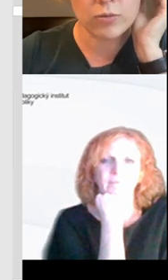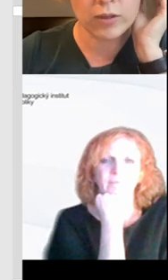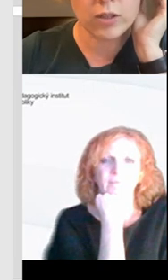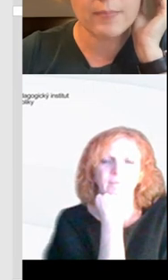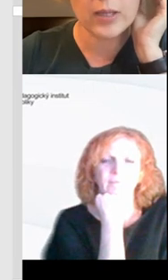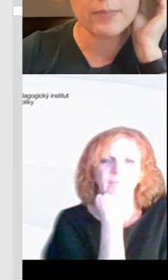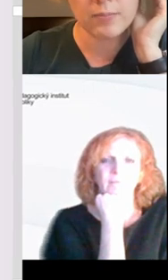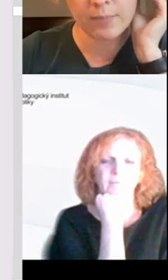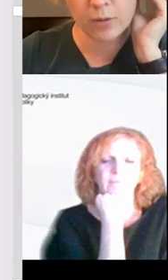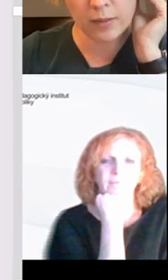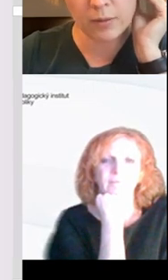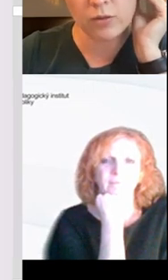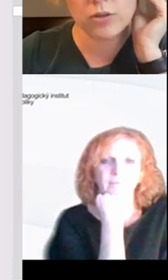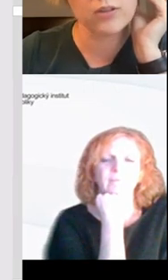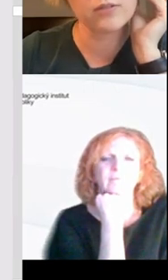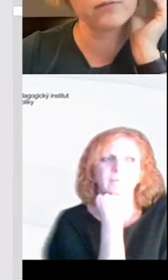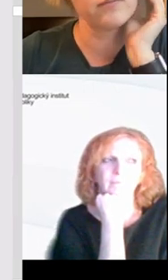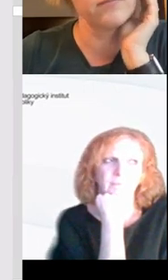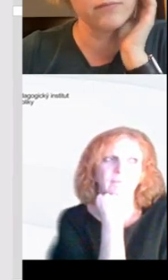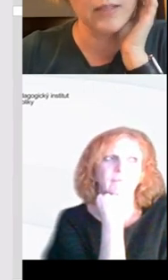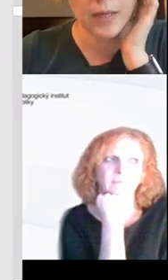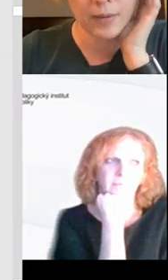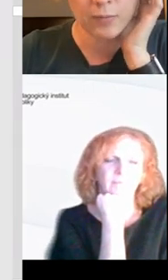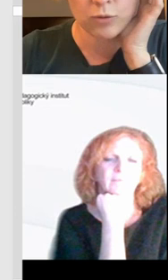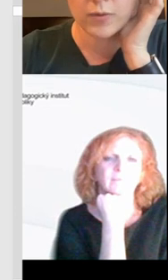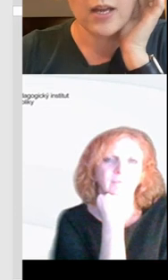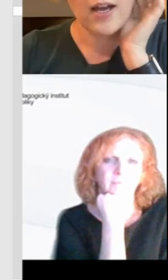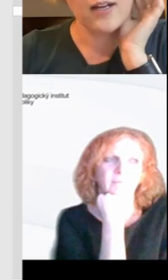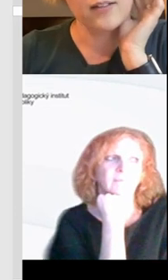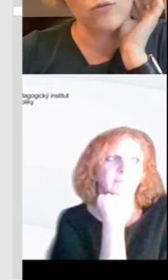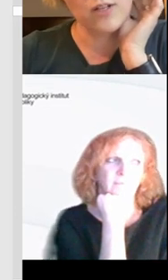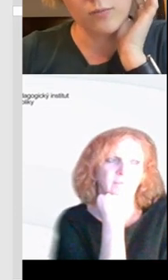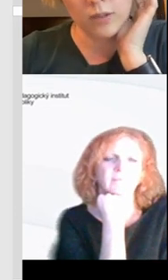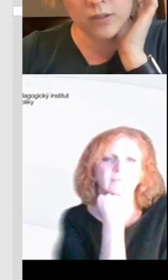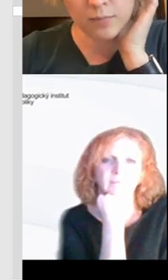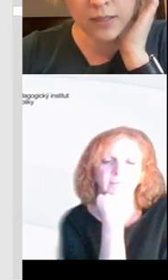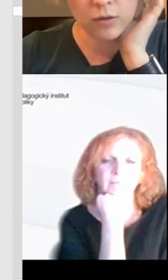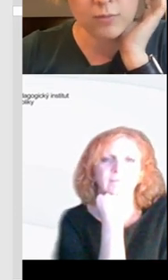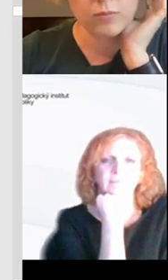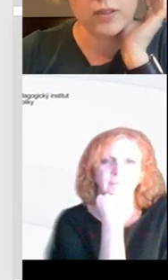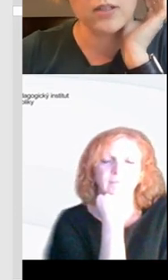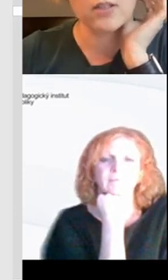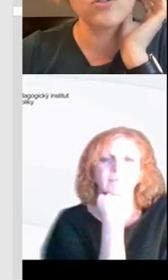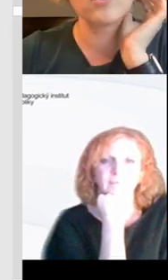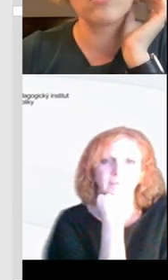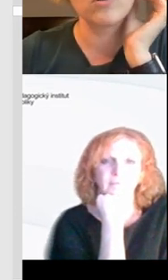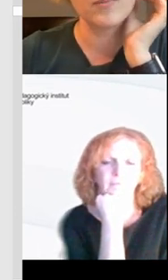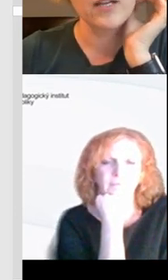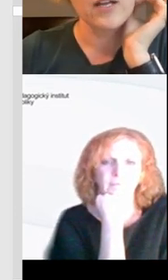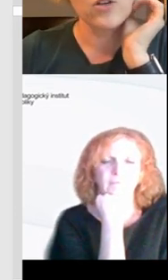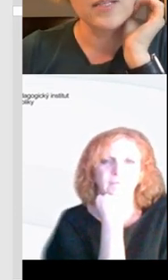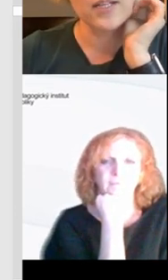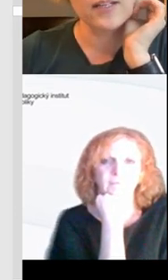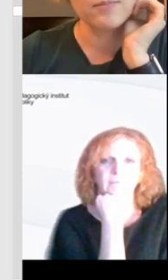hlavně s nimi dopředu, jako kdyby ten příběh probrat, protože na prvním stupni, a zkoušela jsem to i s dětmi na druhém stupni, ty děti ještě